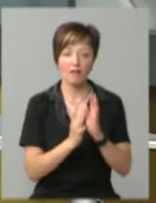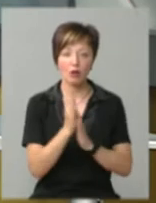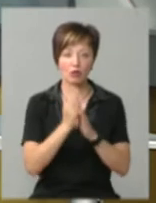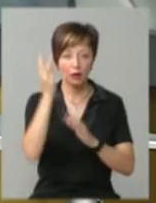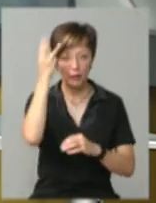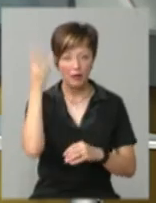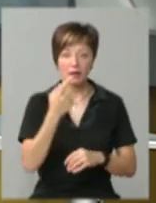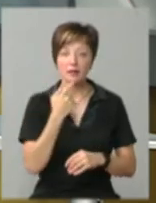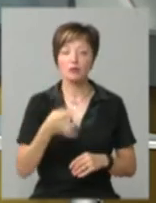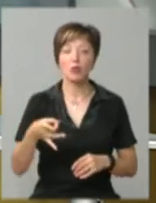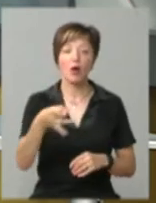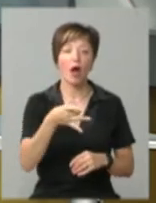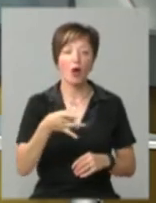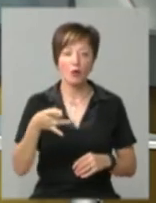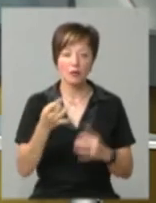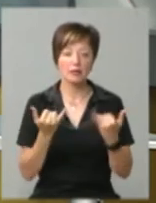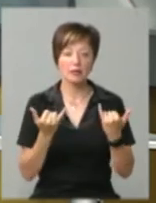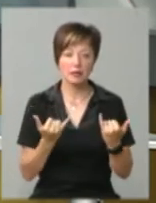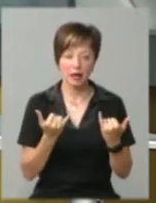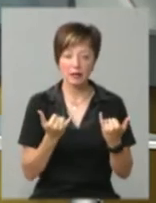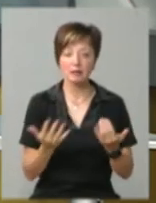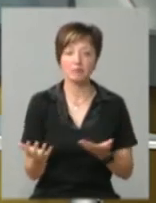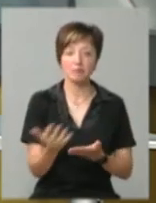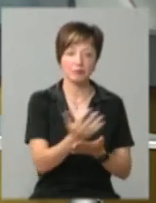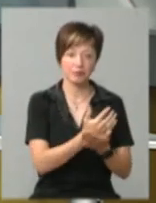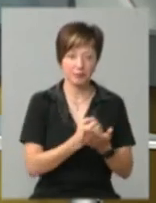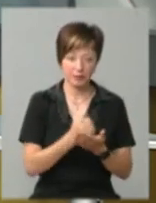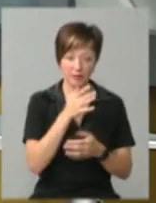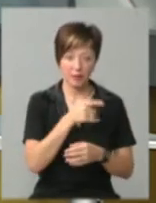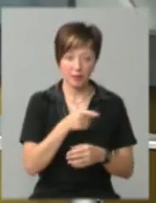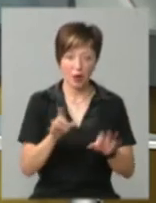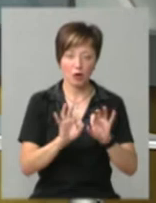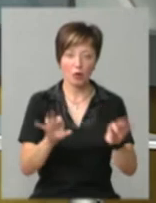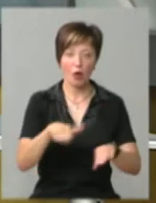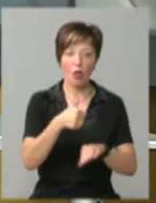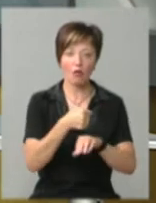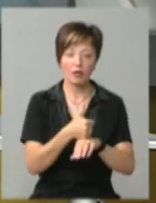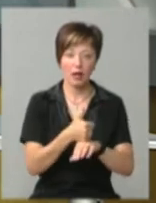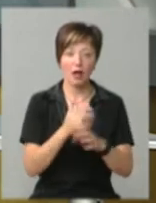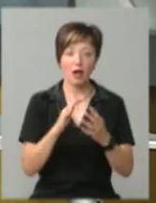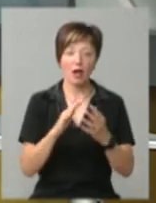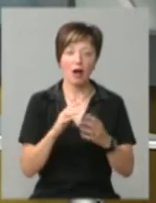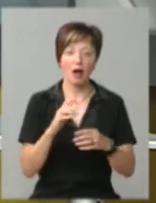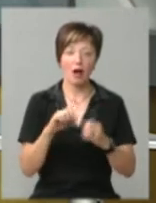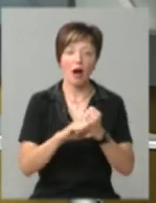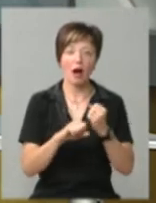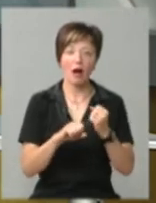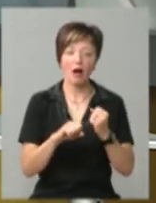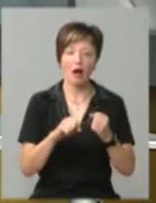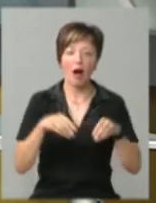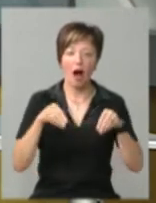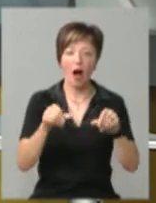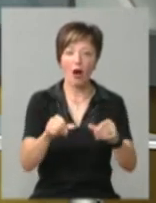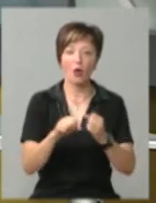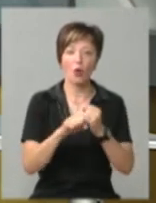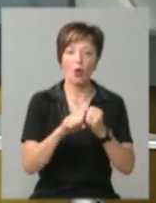Хмельниччині в Красилівському районі. Зараз час її збору, розповідає Суспільному головний агроном агрокомпанії Василь Косюк. За його